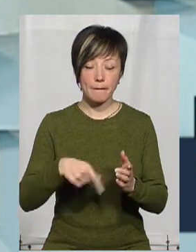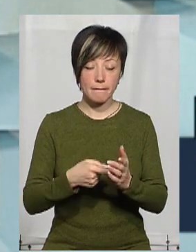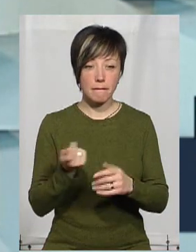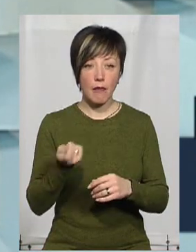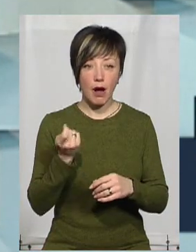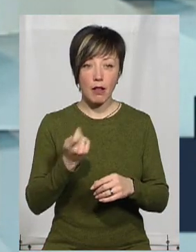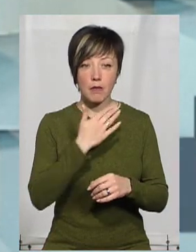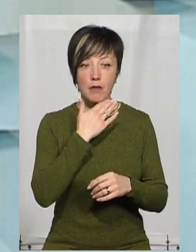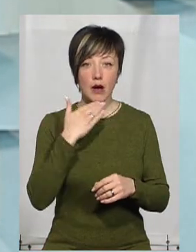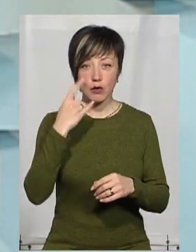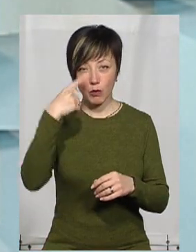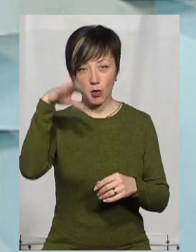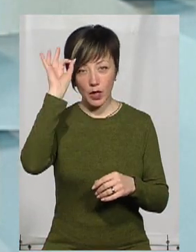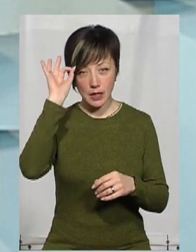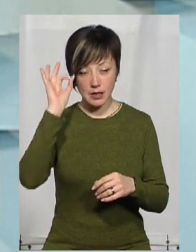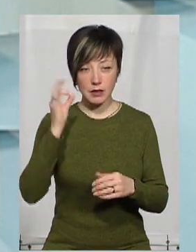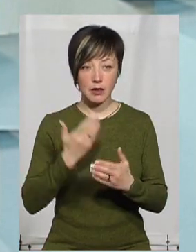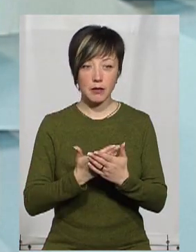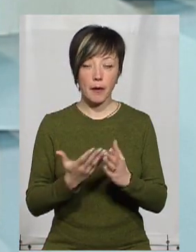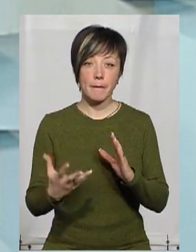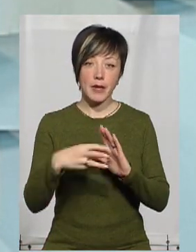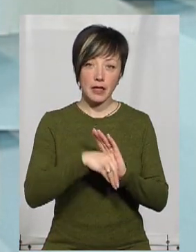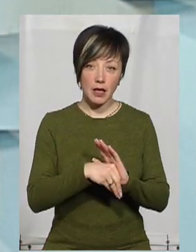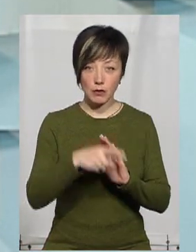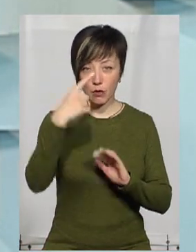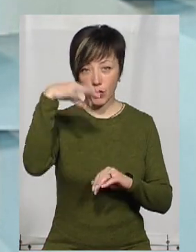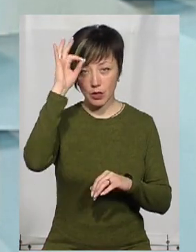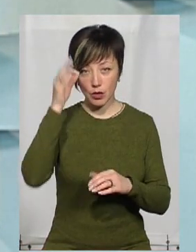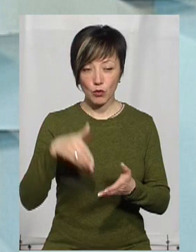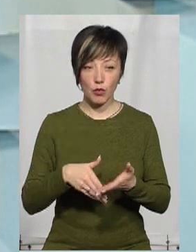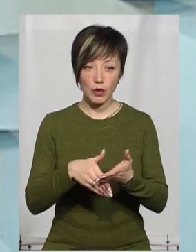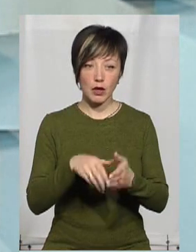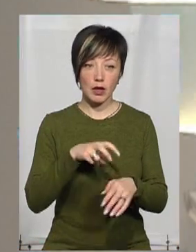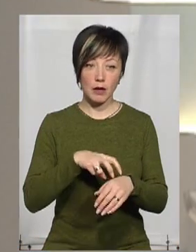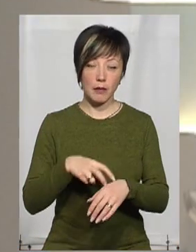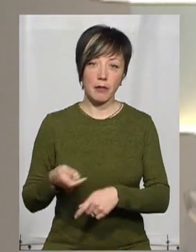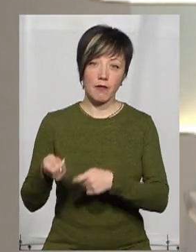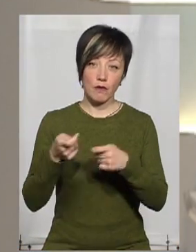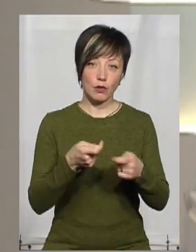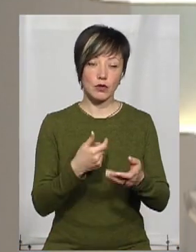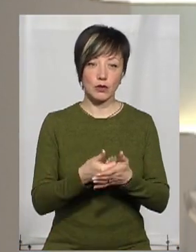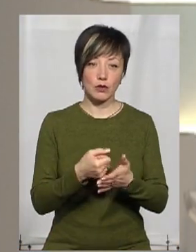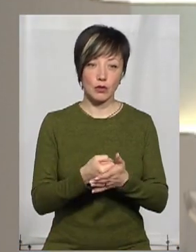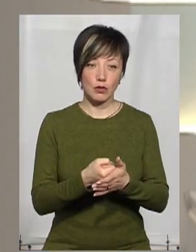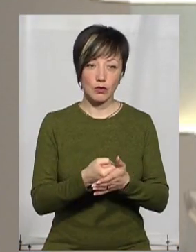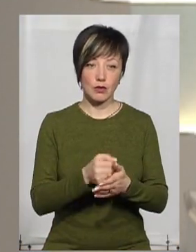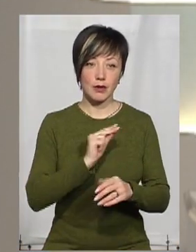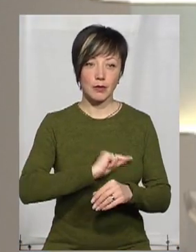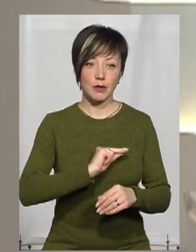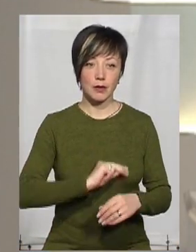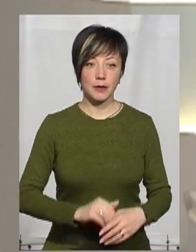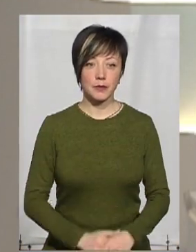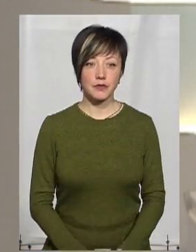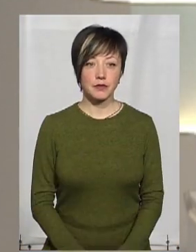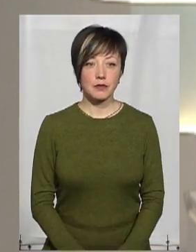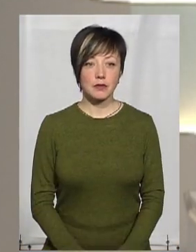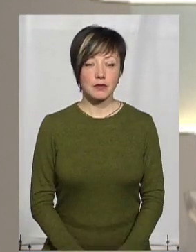місту, а багато поліцій їздить. Чому би не приєднатися їм і допомогти лікарів підвозити на роботу?